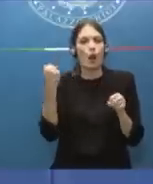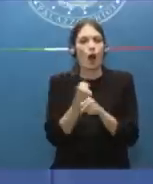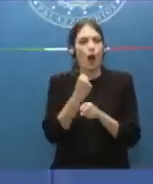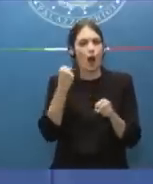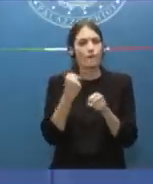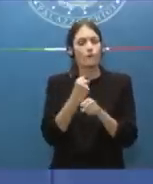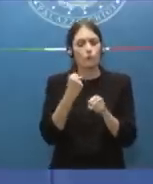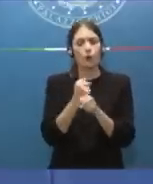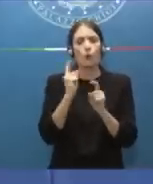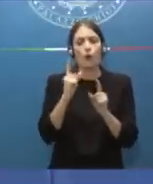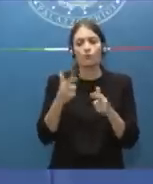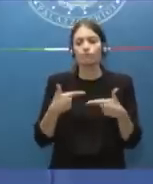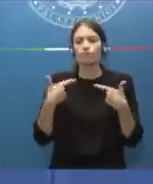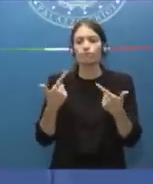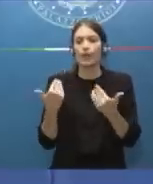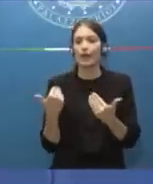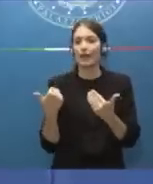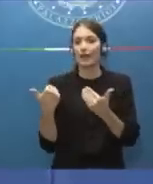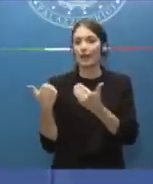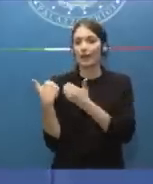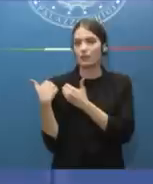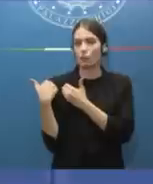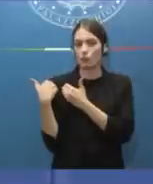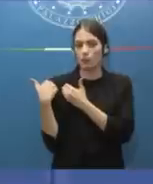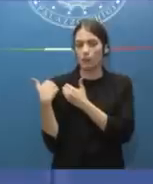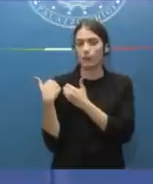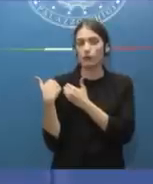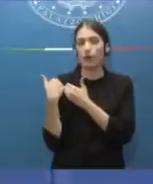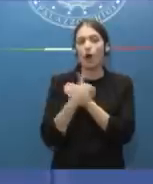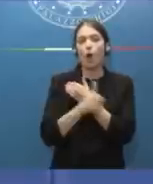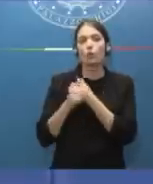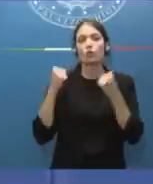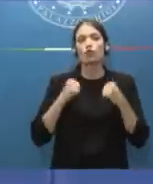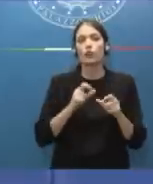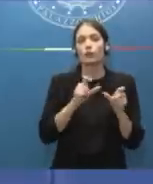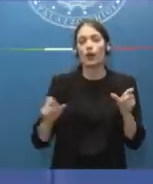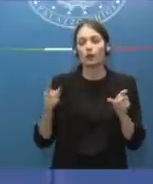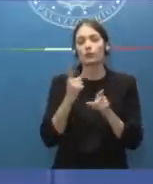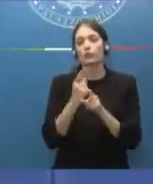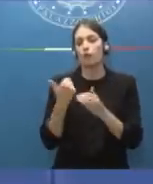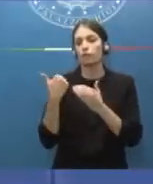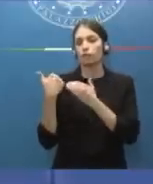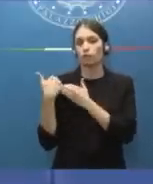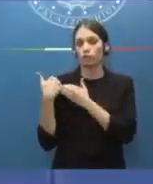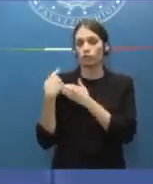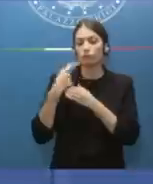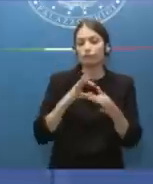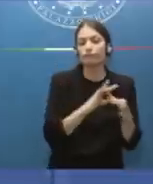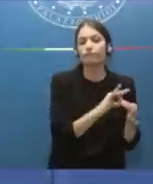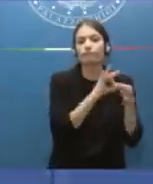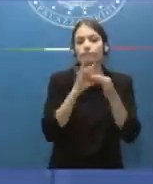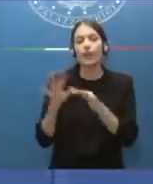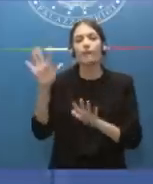responsabilizzazione dei cittadini che è proprio figlia di una informazione molto chiara.